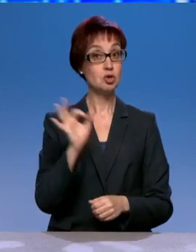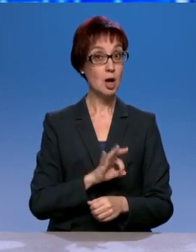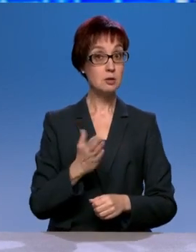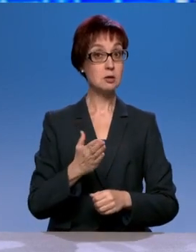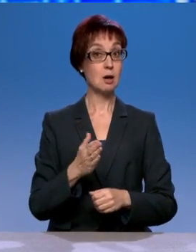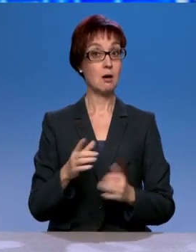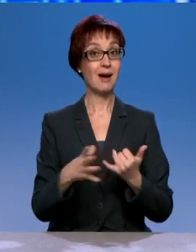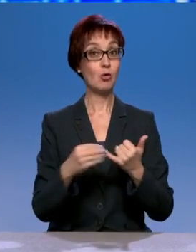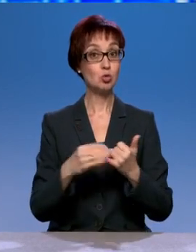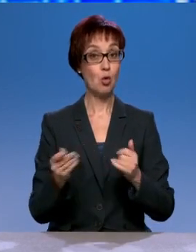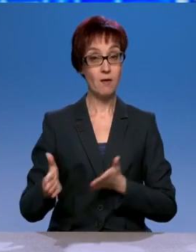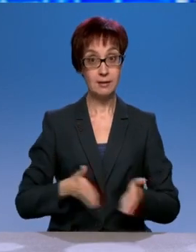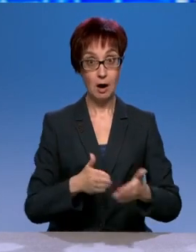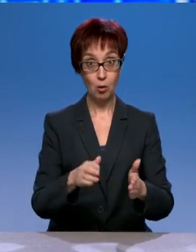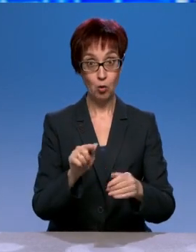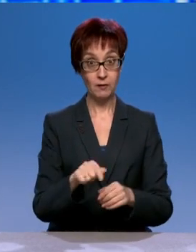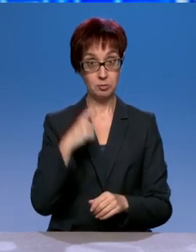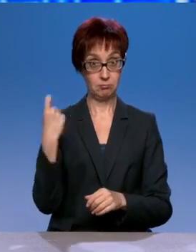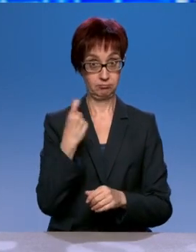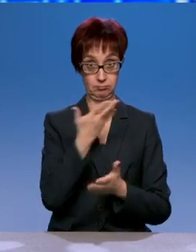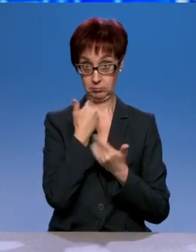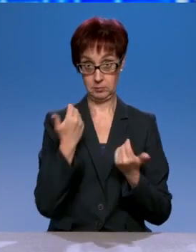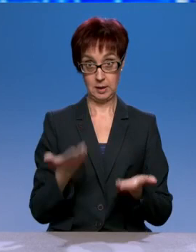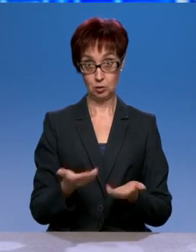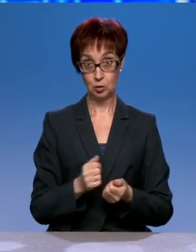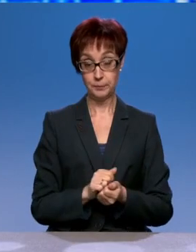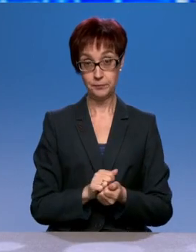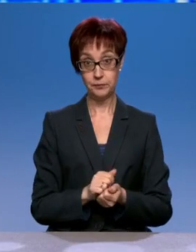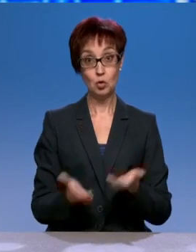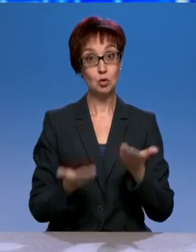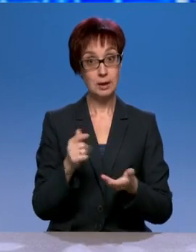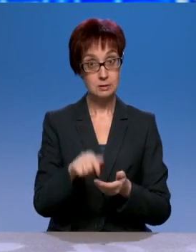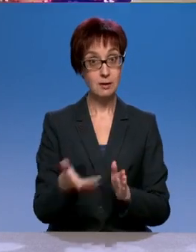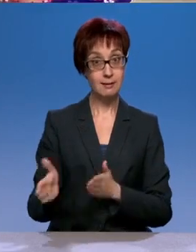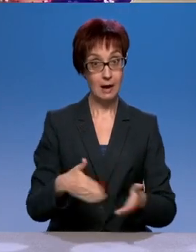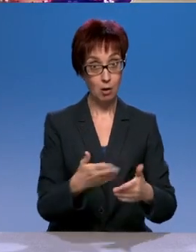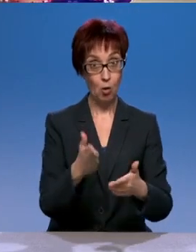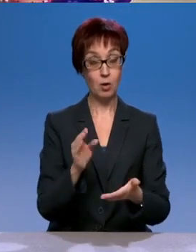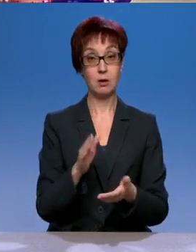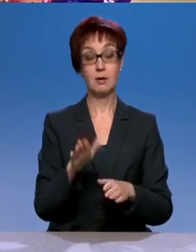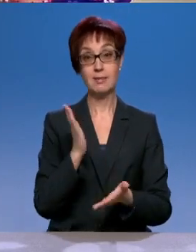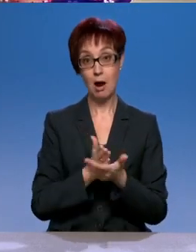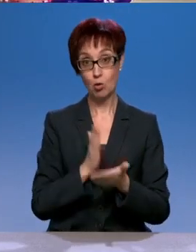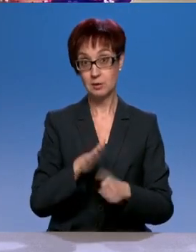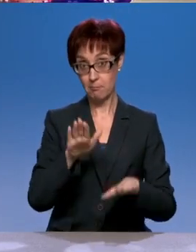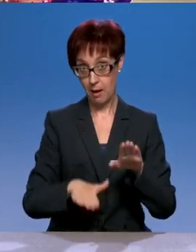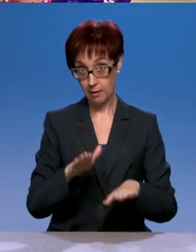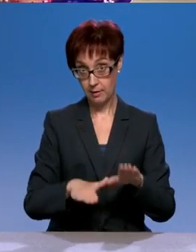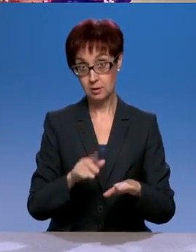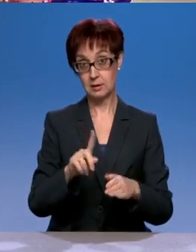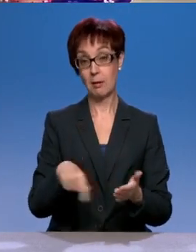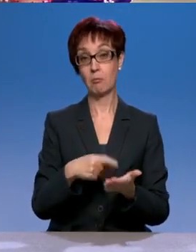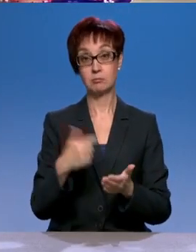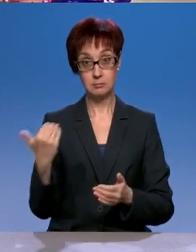балансе, дорожная организация является муниципальной хотя бы, то, конечно, ее надо обслуживать. И можно штрафовать, если ее не